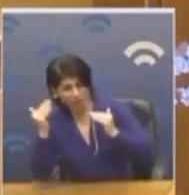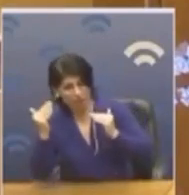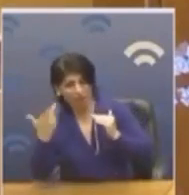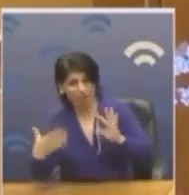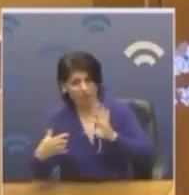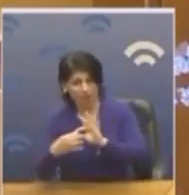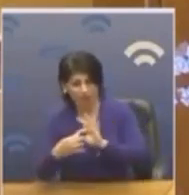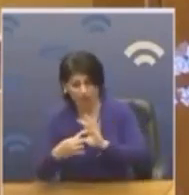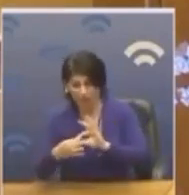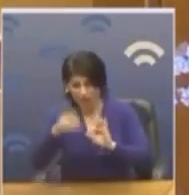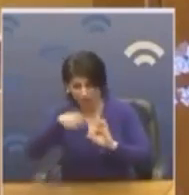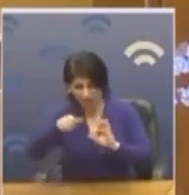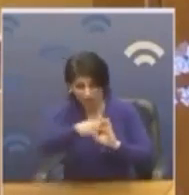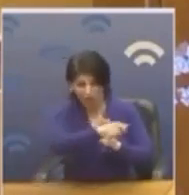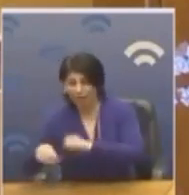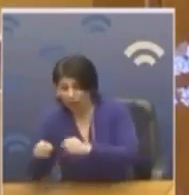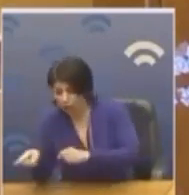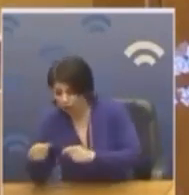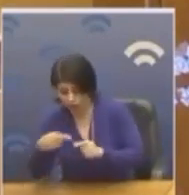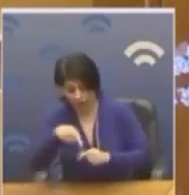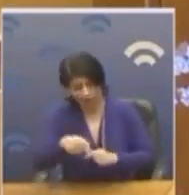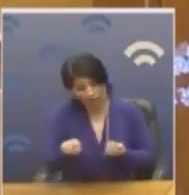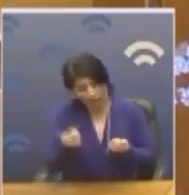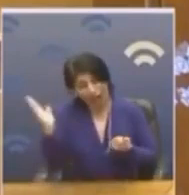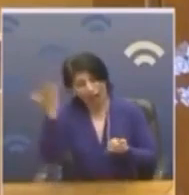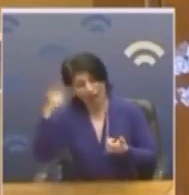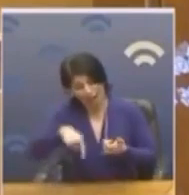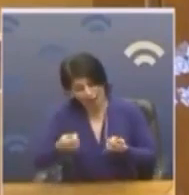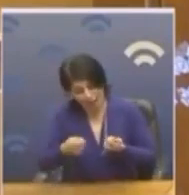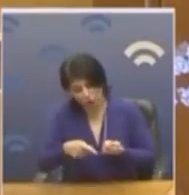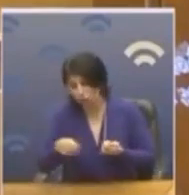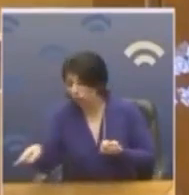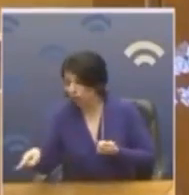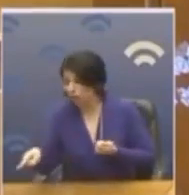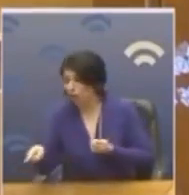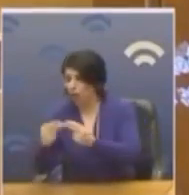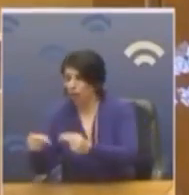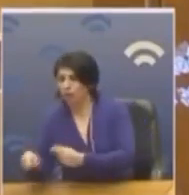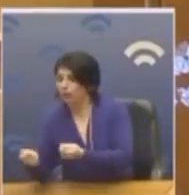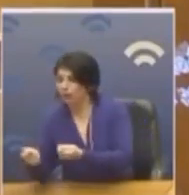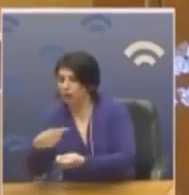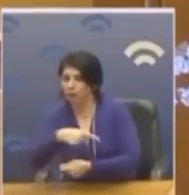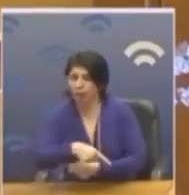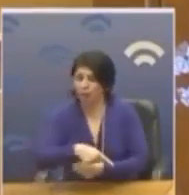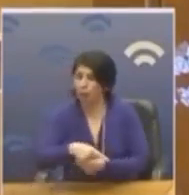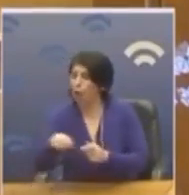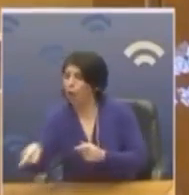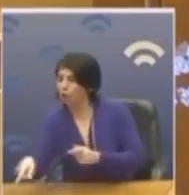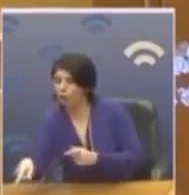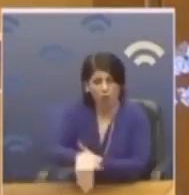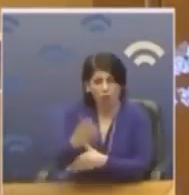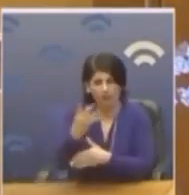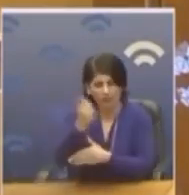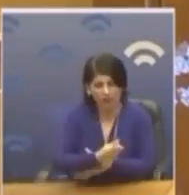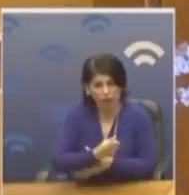Με κάθε μία από αυτές τις εκτιμήσεις Μία δράση Τότε μιλάμε για πλήρη αποτυχία της κυβέρνησης Εάν την έχετε αυτή την